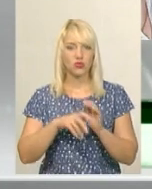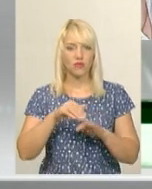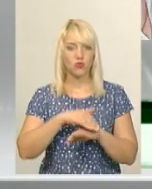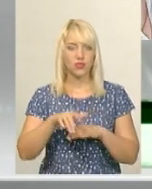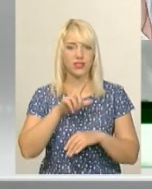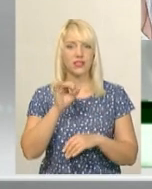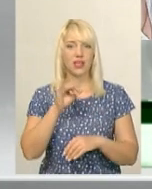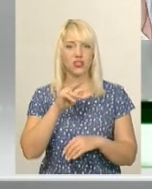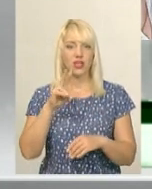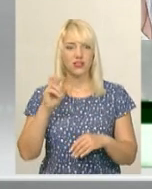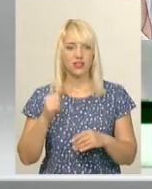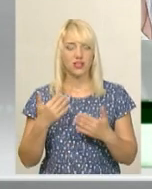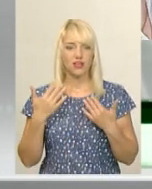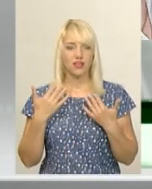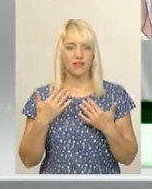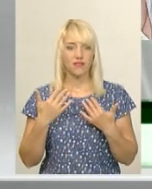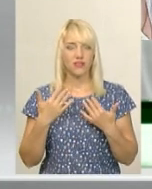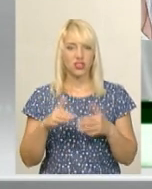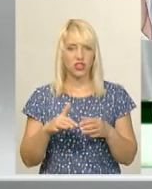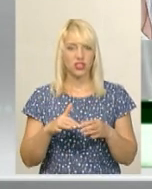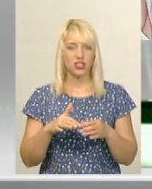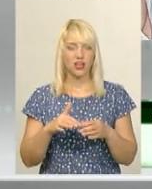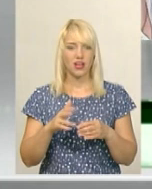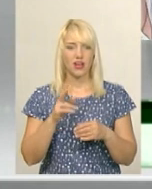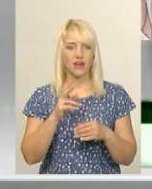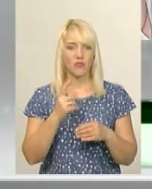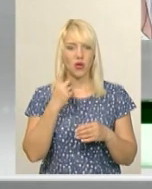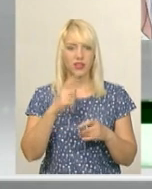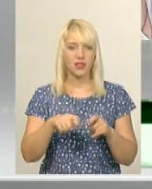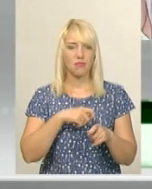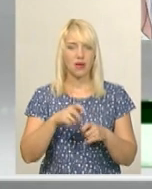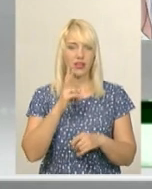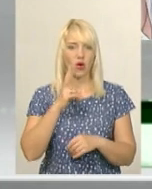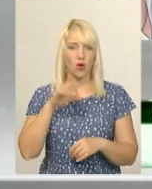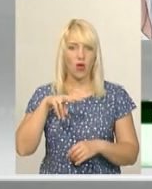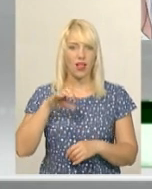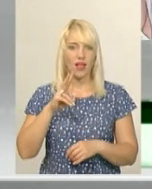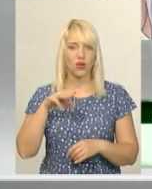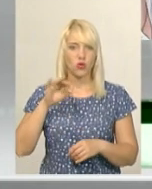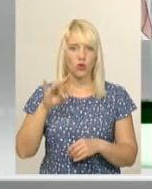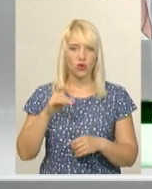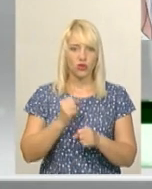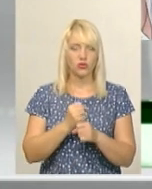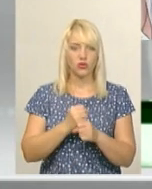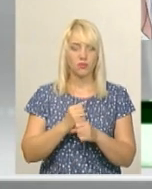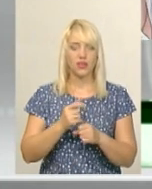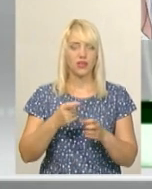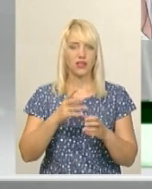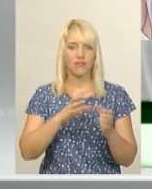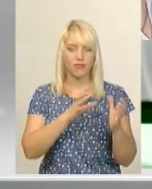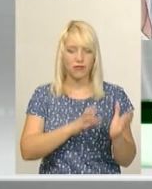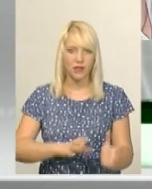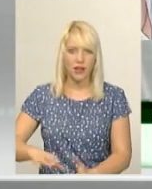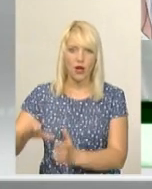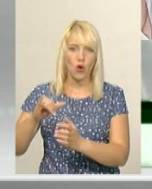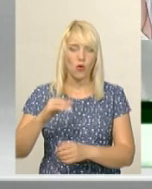Зарічанської, ми вже в цьому році додали метровий колектор, який йде безпосередньо до річки Південний Буг. І